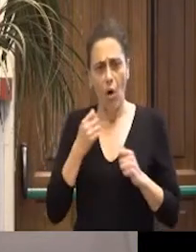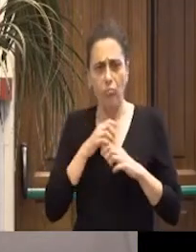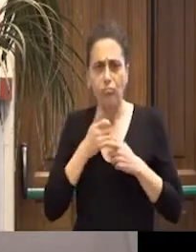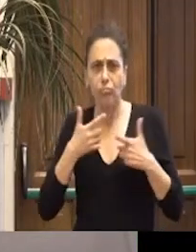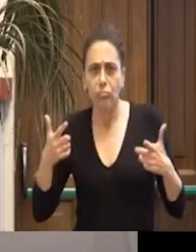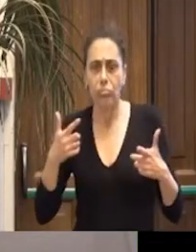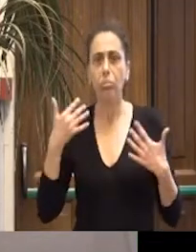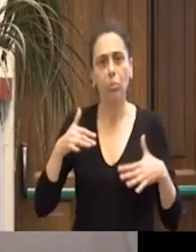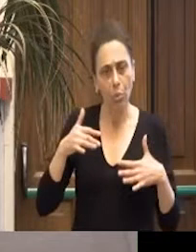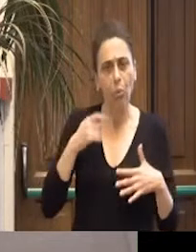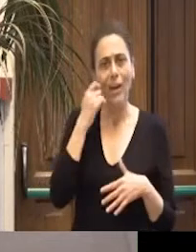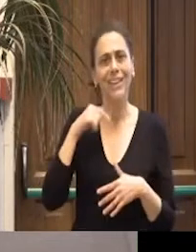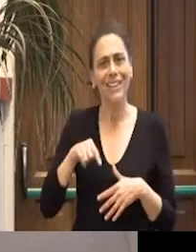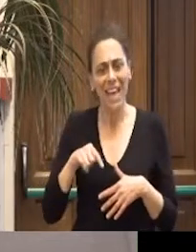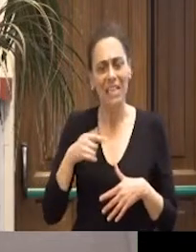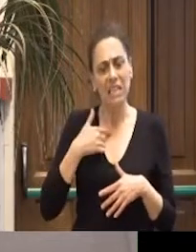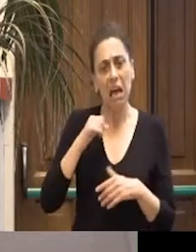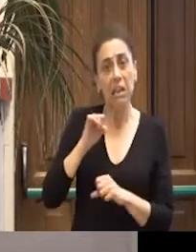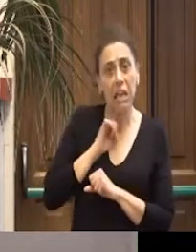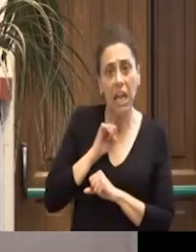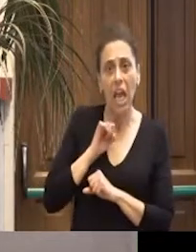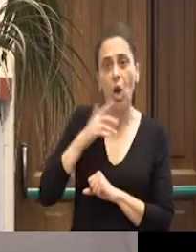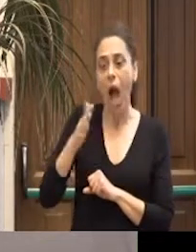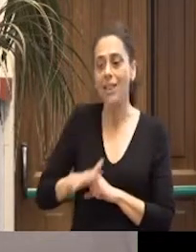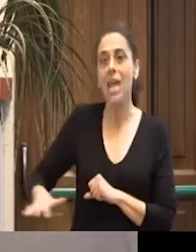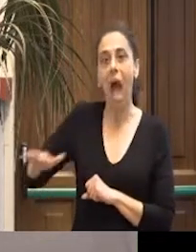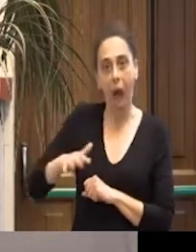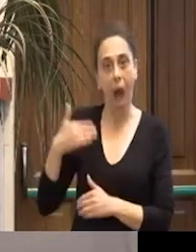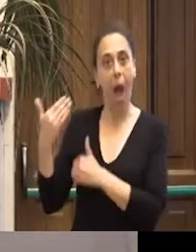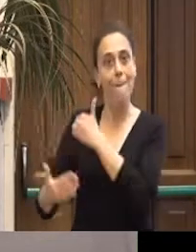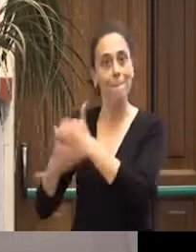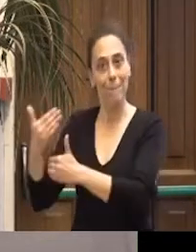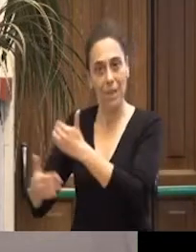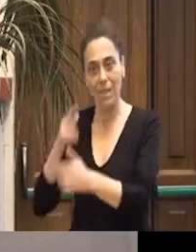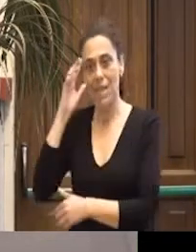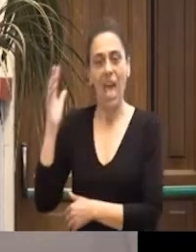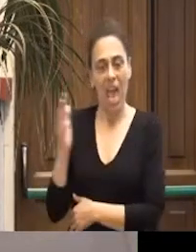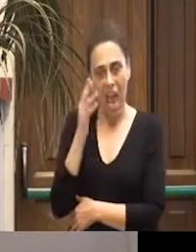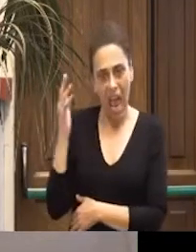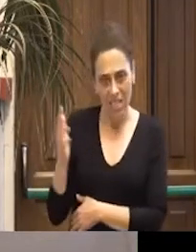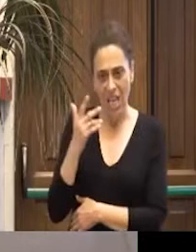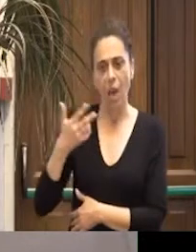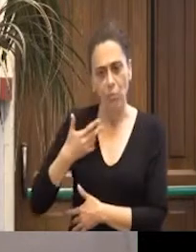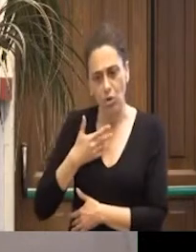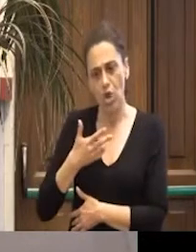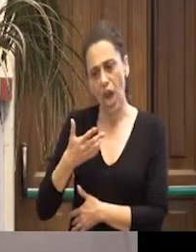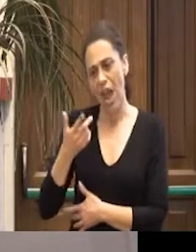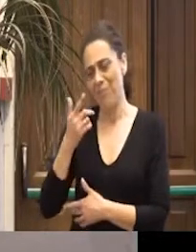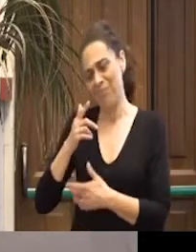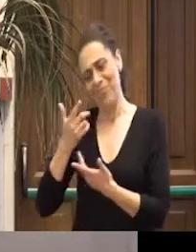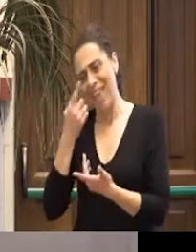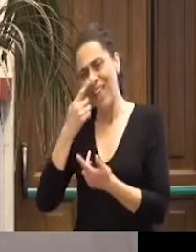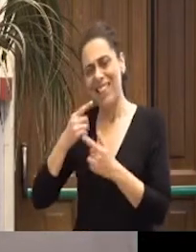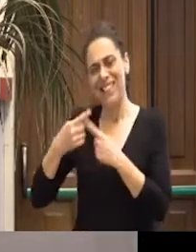sta, secondo me sta andando anche avanti in altri ambiti, la WISP per esempio partecipa nel forum di disuguaglianze e diversità che è un